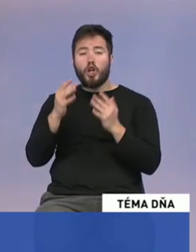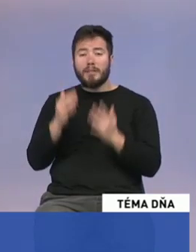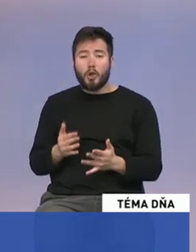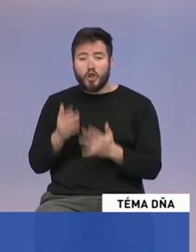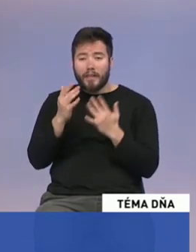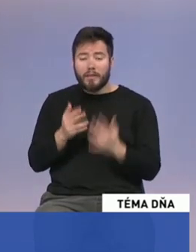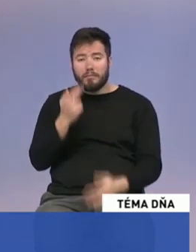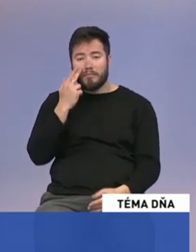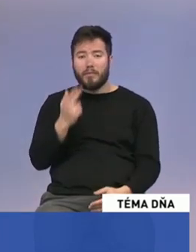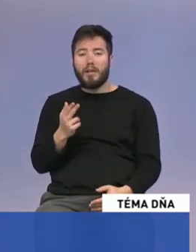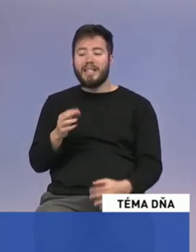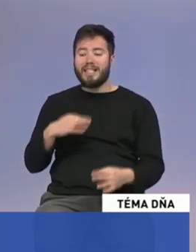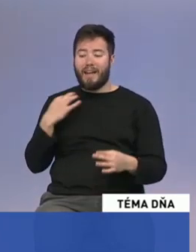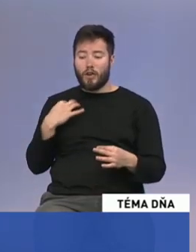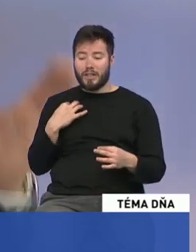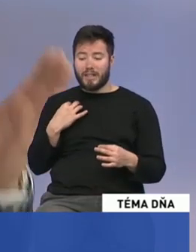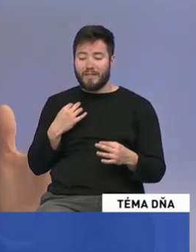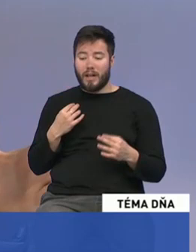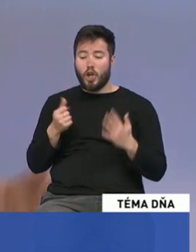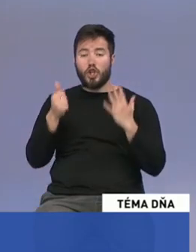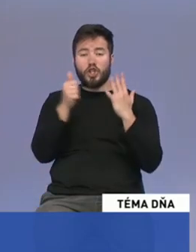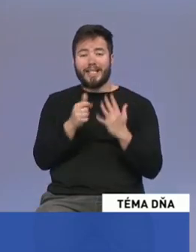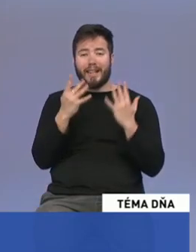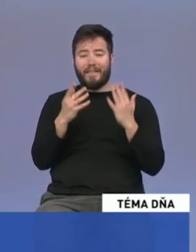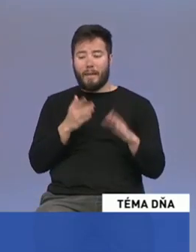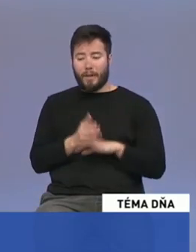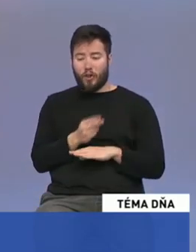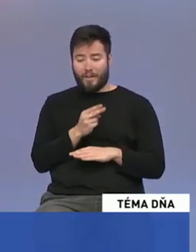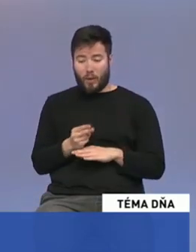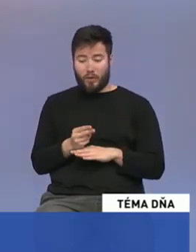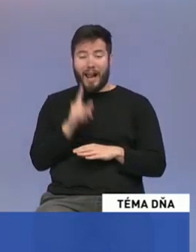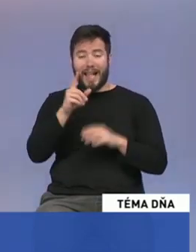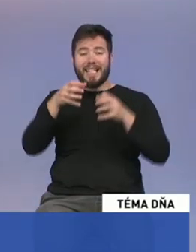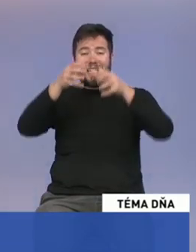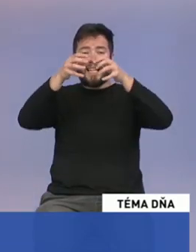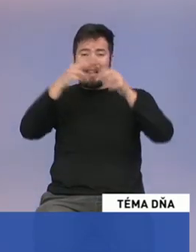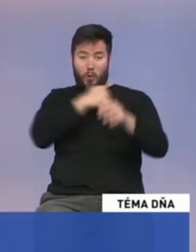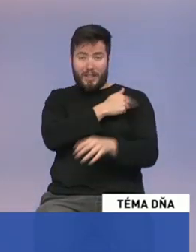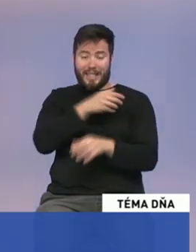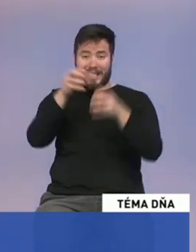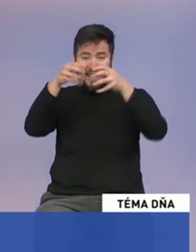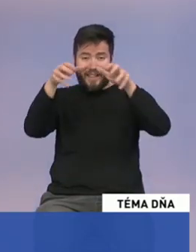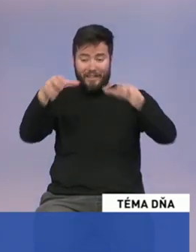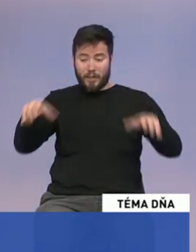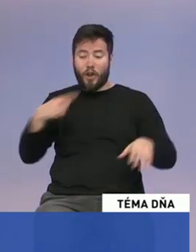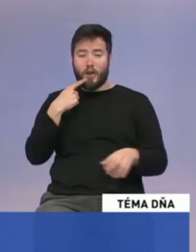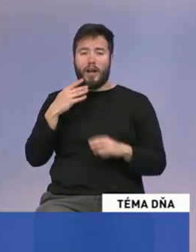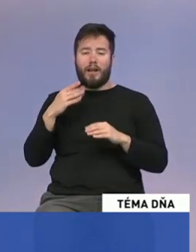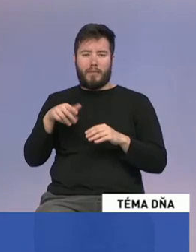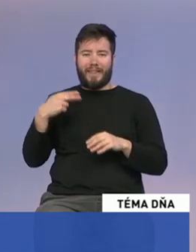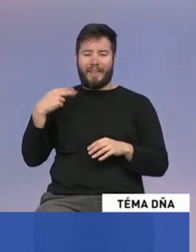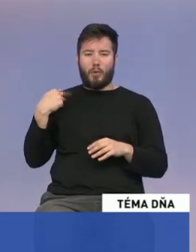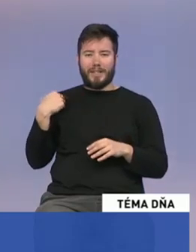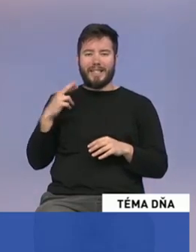zdravotníctva bolo 69 miliónov, kde práve v stratifikácii sa hovorí o tom, že napríklad aj rásochy budú